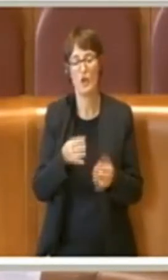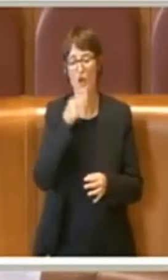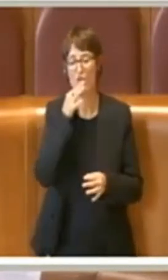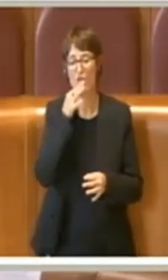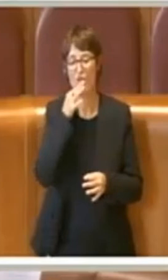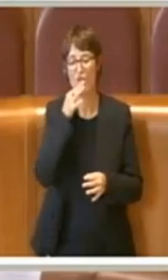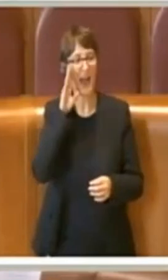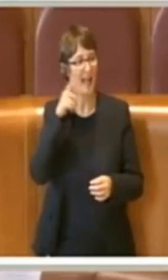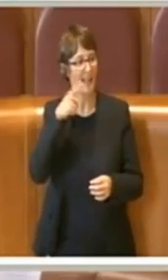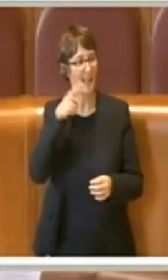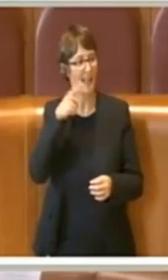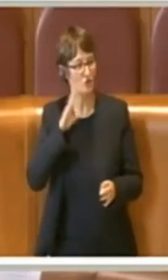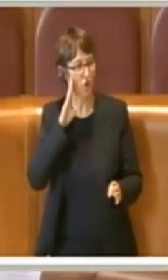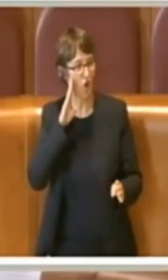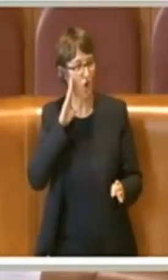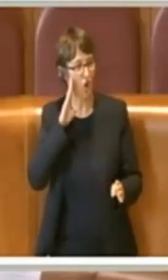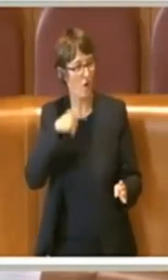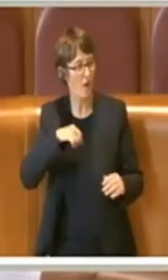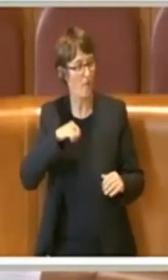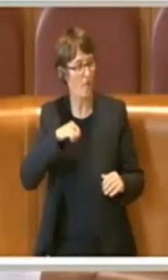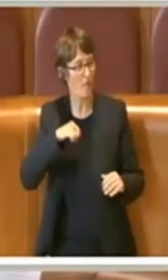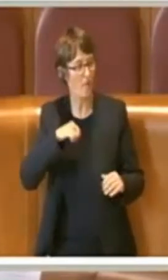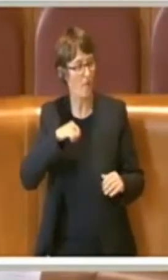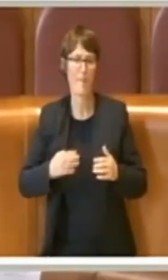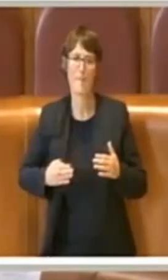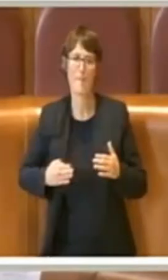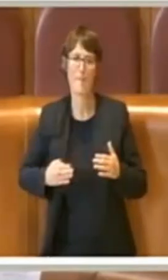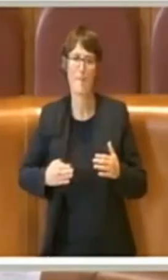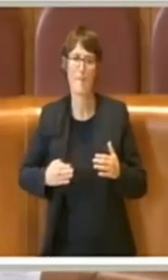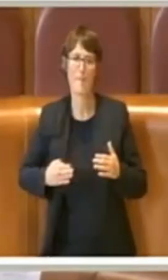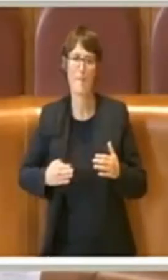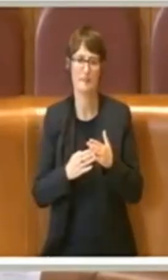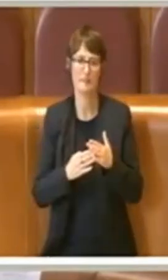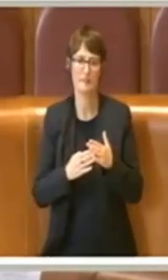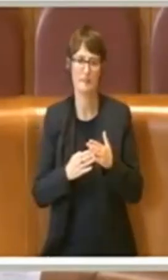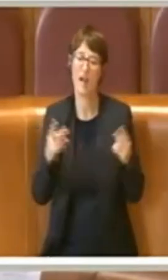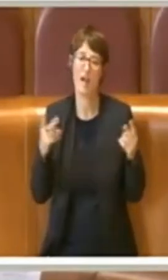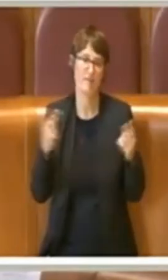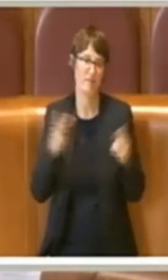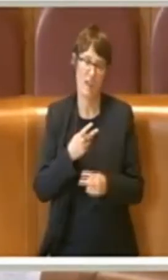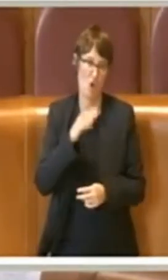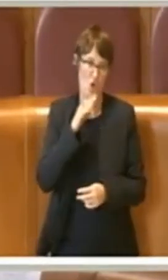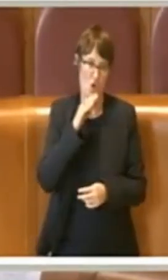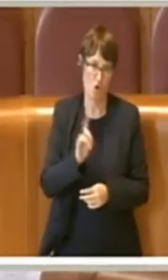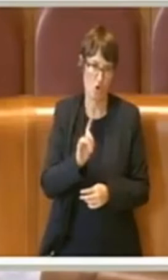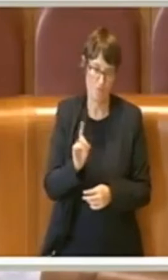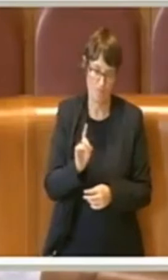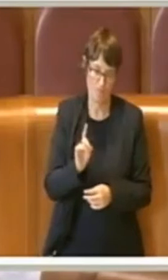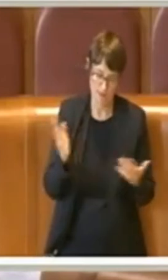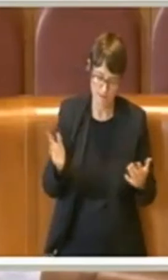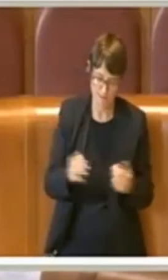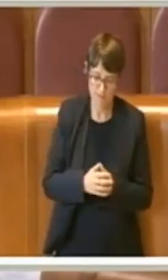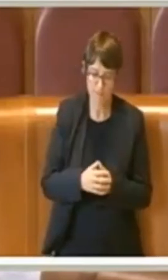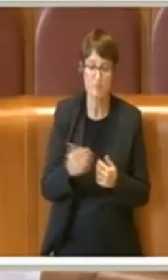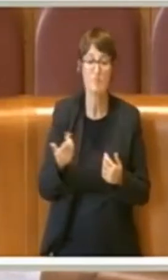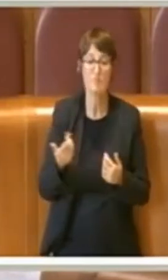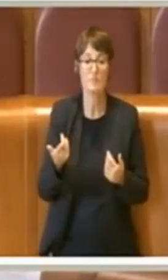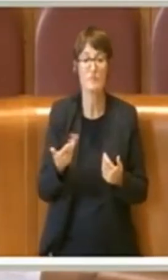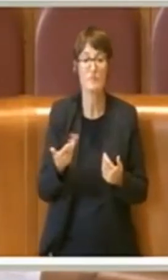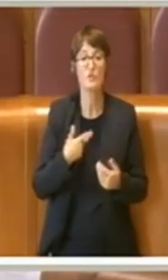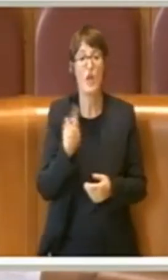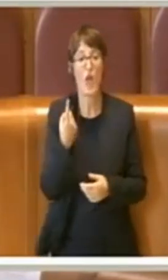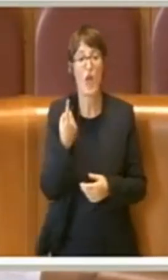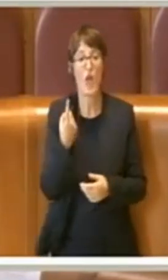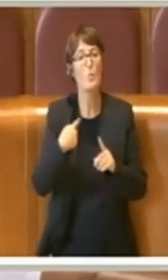massima. Ma non basta. Abbiamo un dato positivo che il Covid ha permesso,